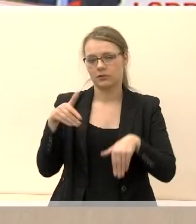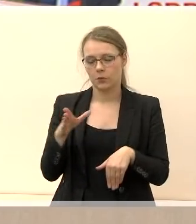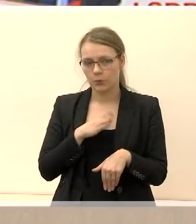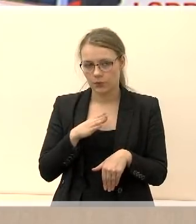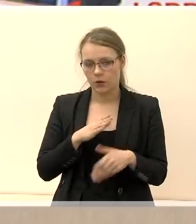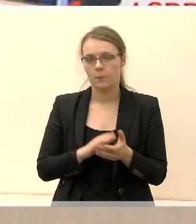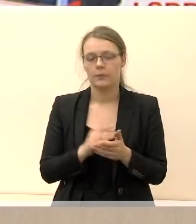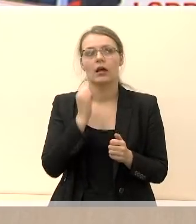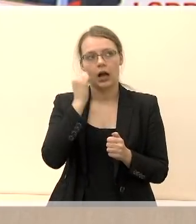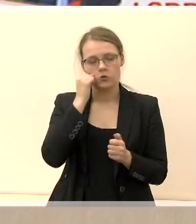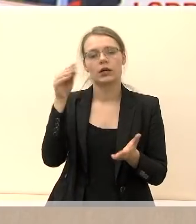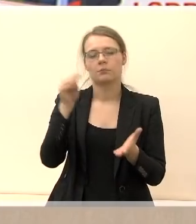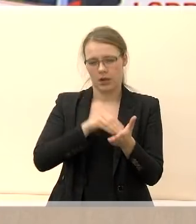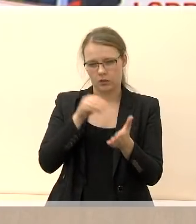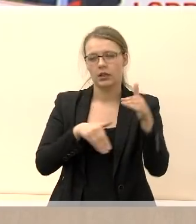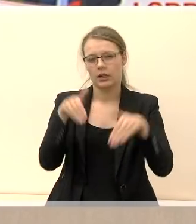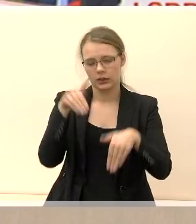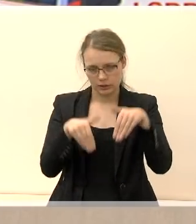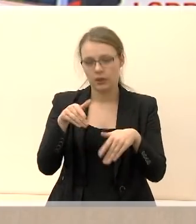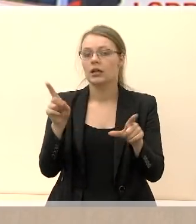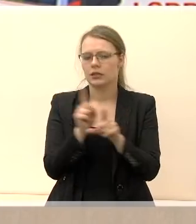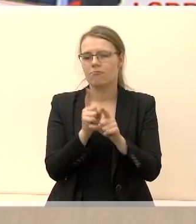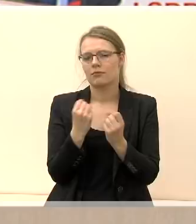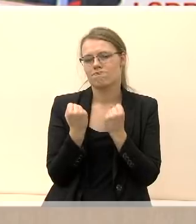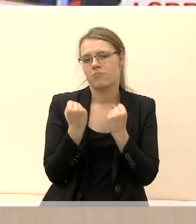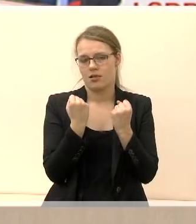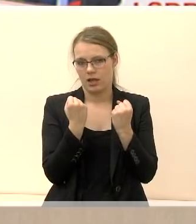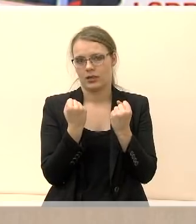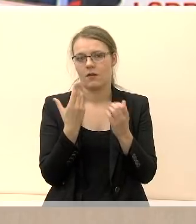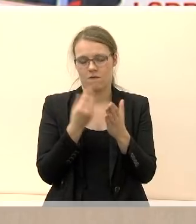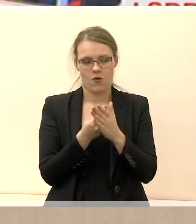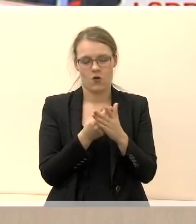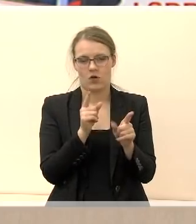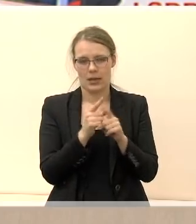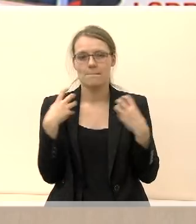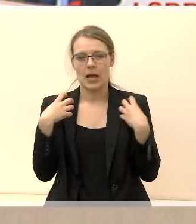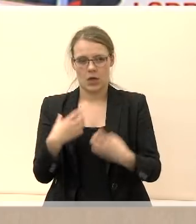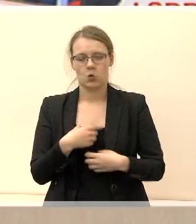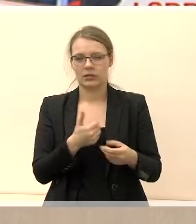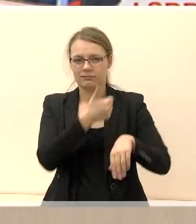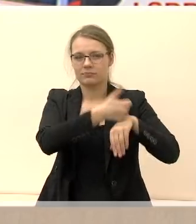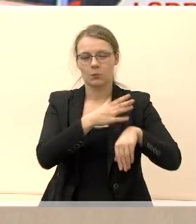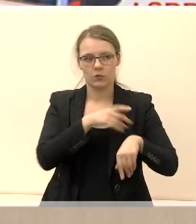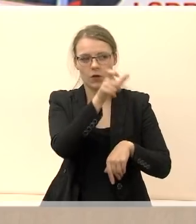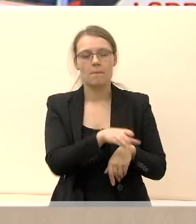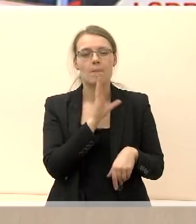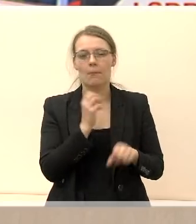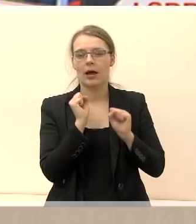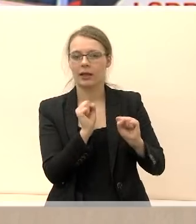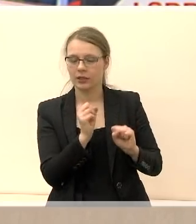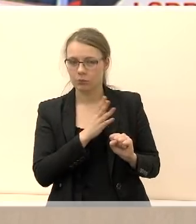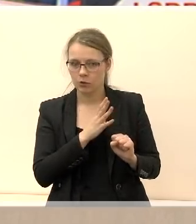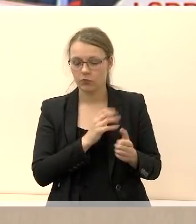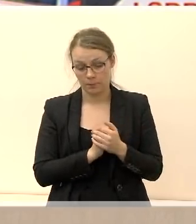ir pakartotiniuose rinkimuose vidurį kadencijos palaikite mūsų kandidatę į merus. Mūsų bendro darbo rezultatas